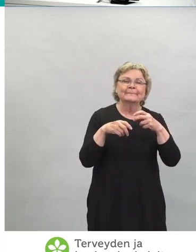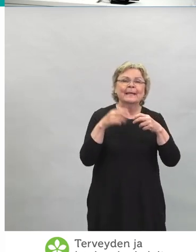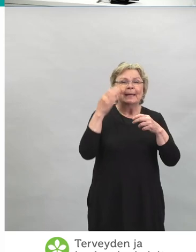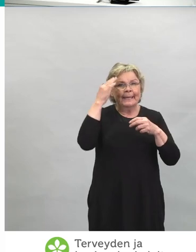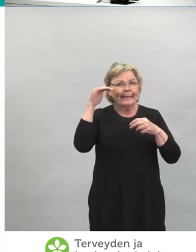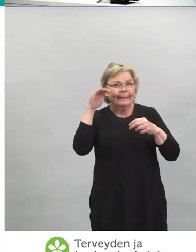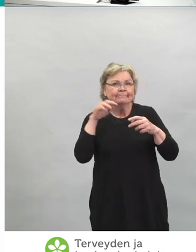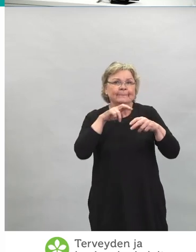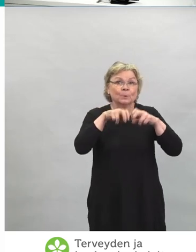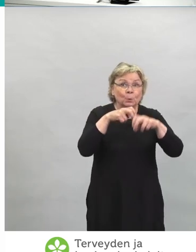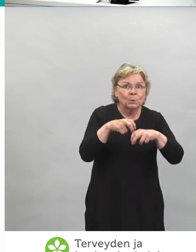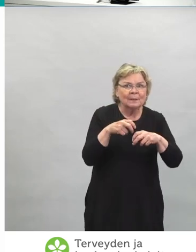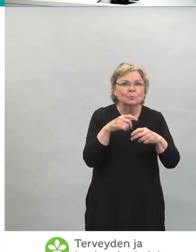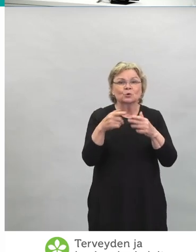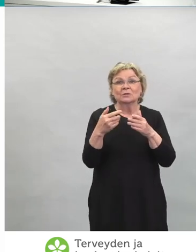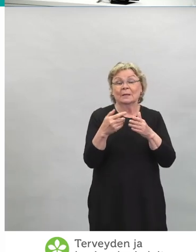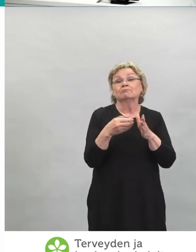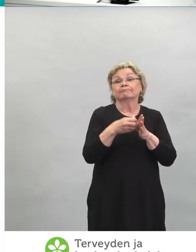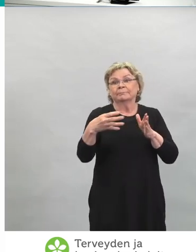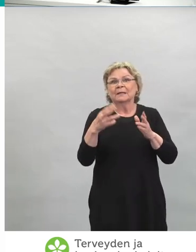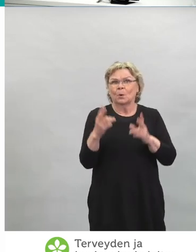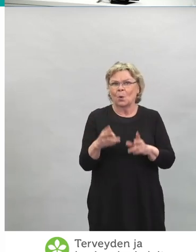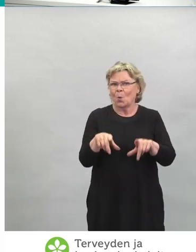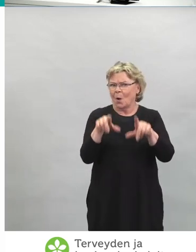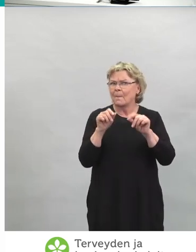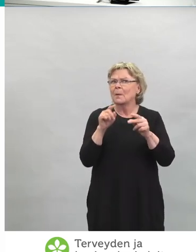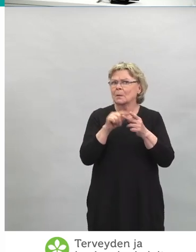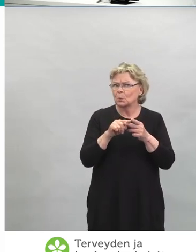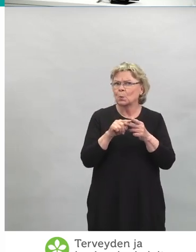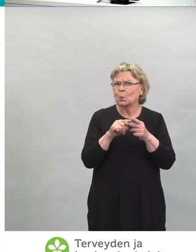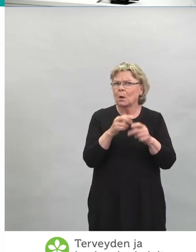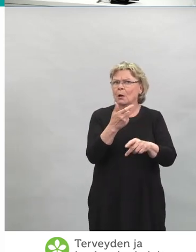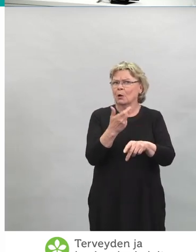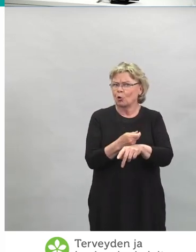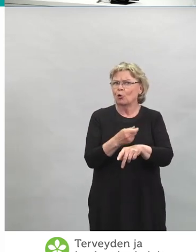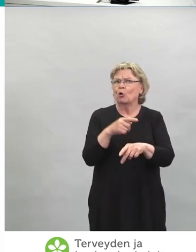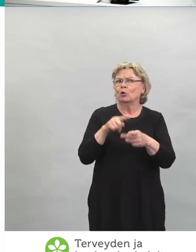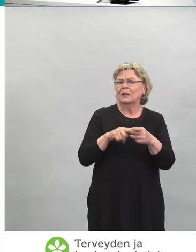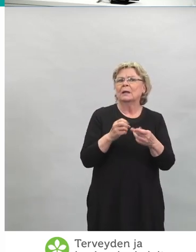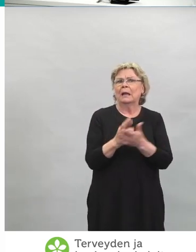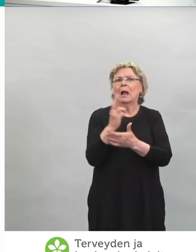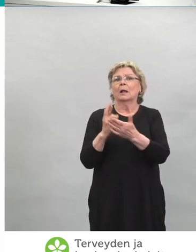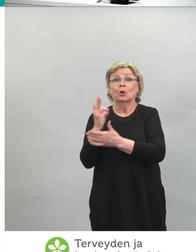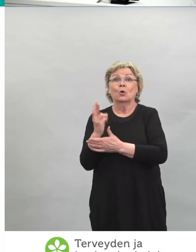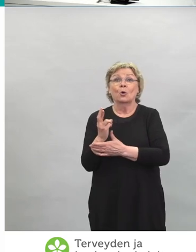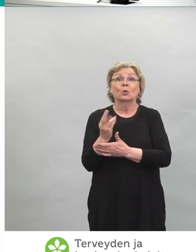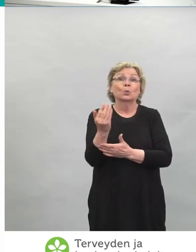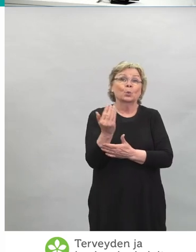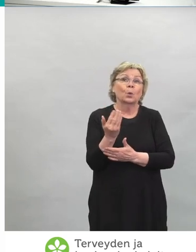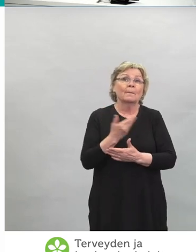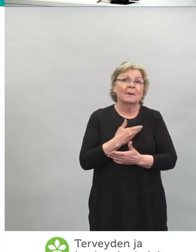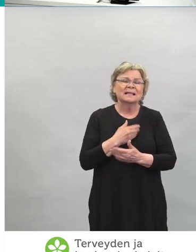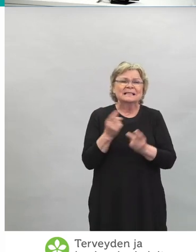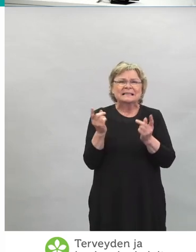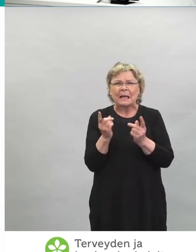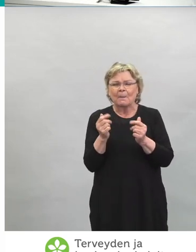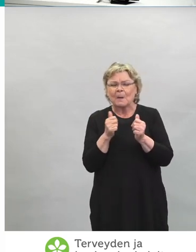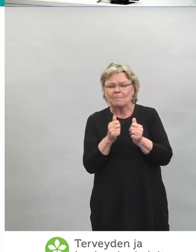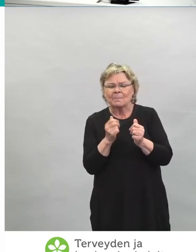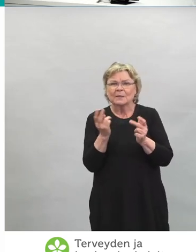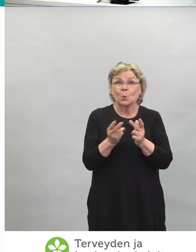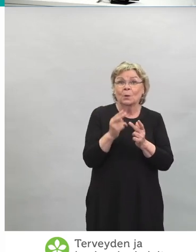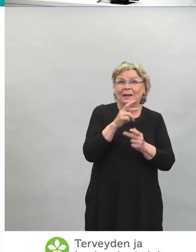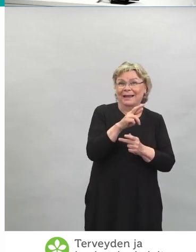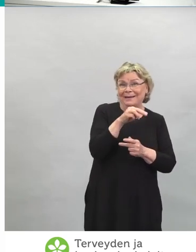rokotereaktioita tulee paljon, ja nämäkin on hyvin samankaltaisia kuin mitä noilla RNA-rokotteilla,